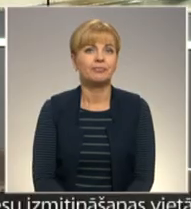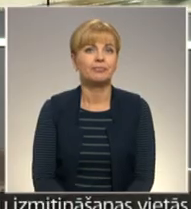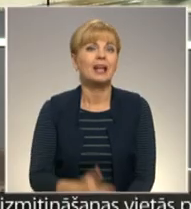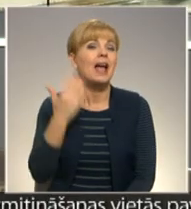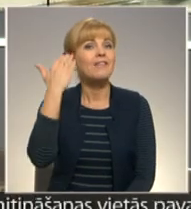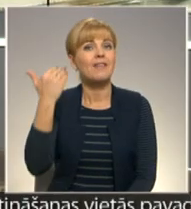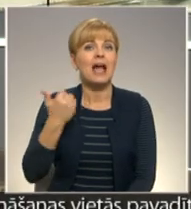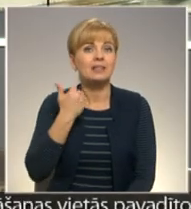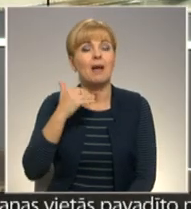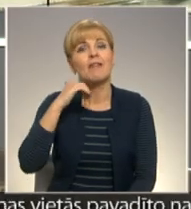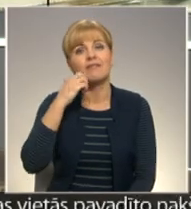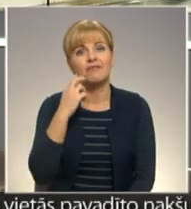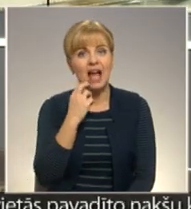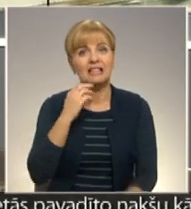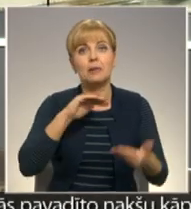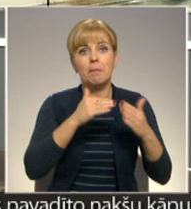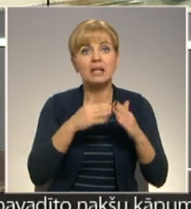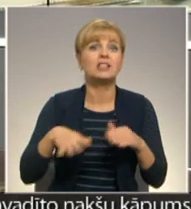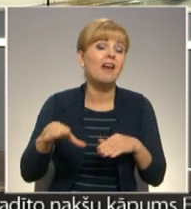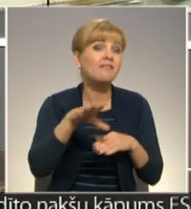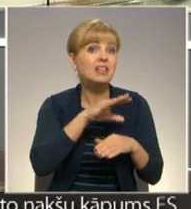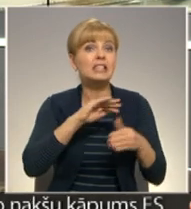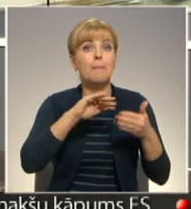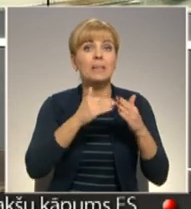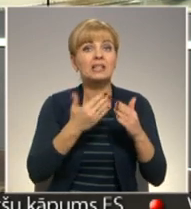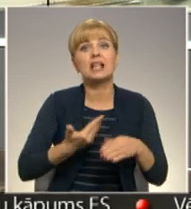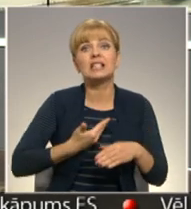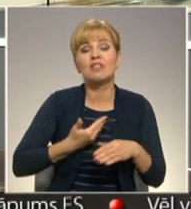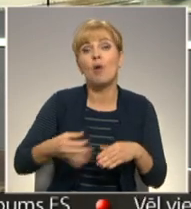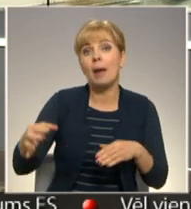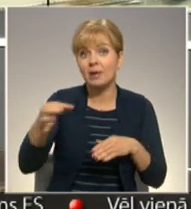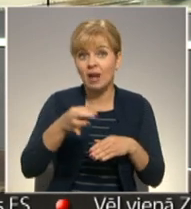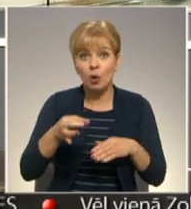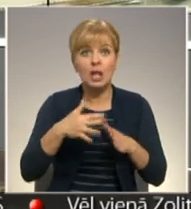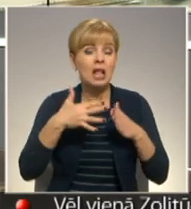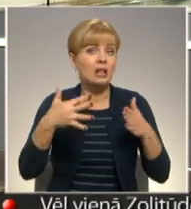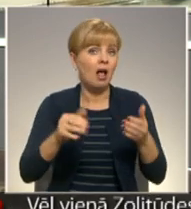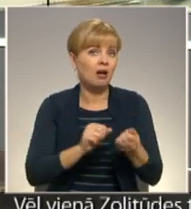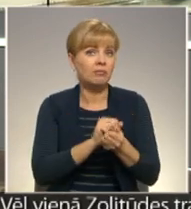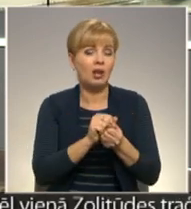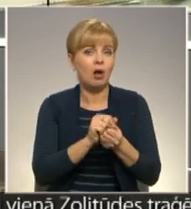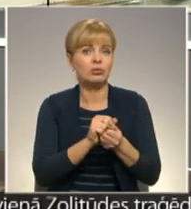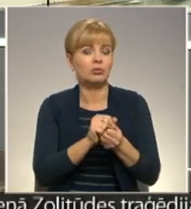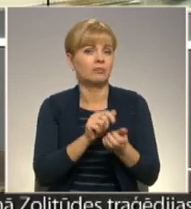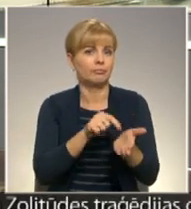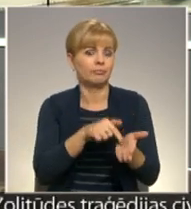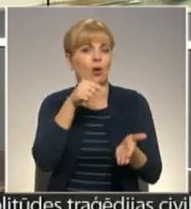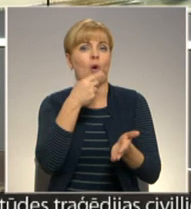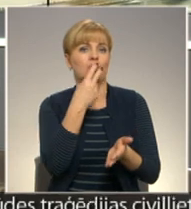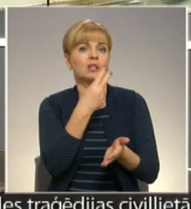Ventspils vecpilsētā ir no visiem pilsētas dzīvojumiem rajoniem lielākā graustu koncentrācija. izskaidrojums ar